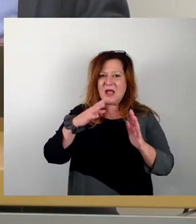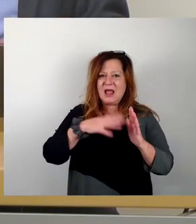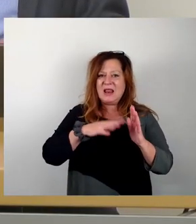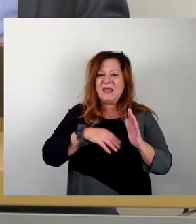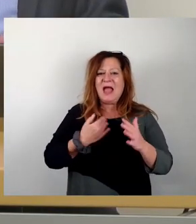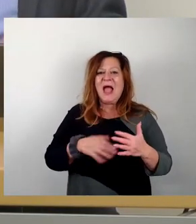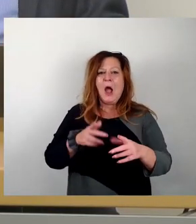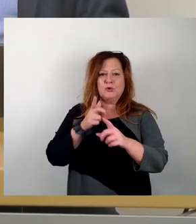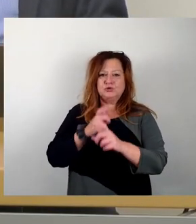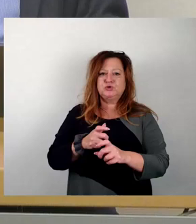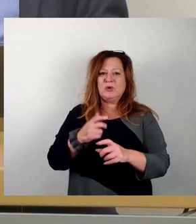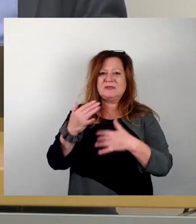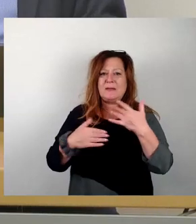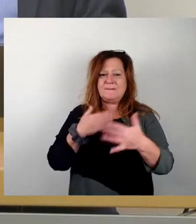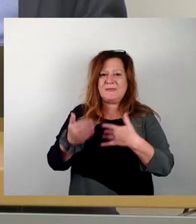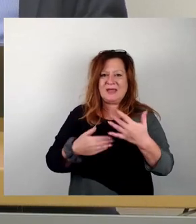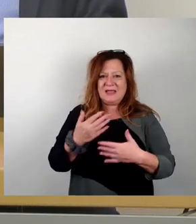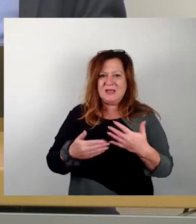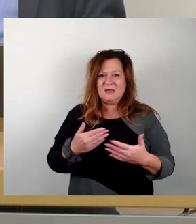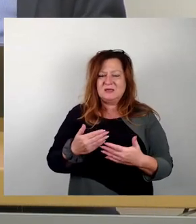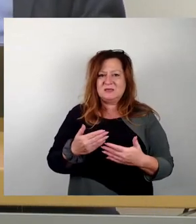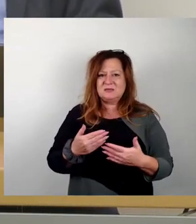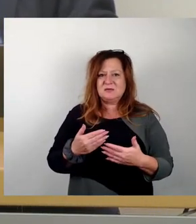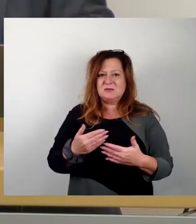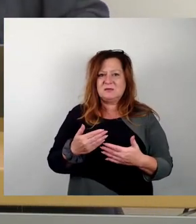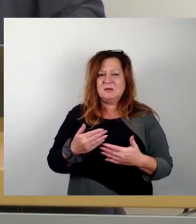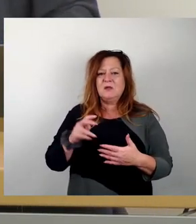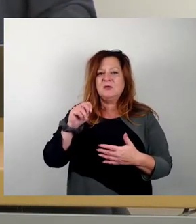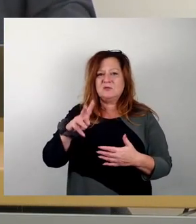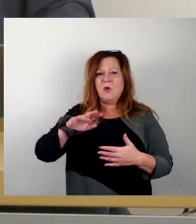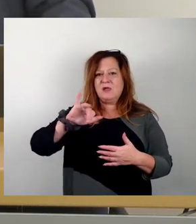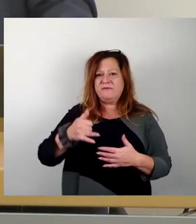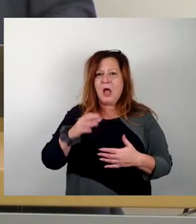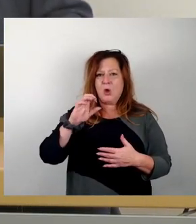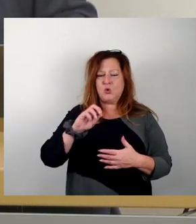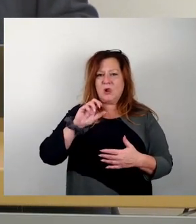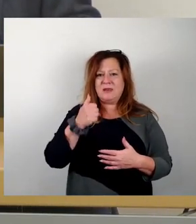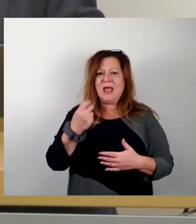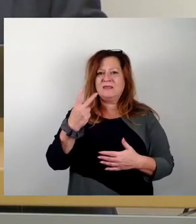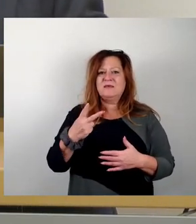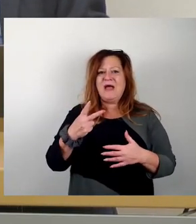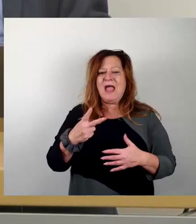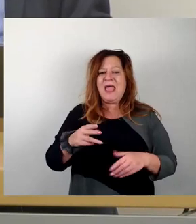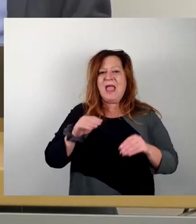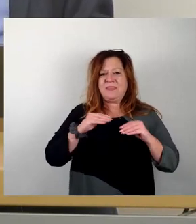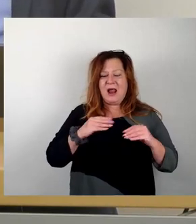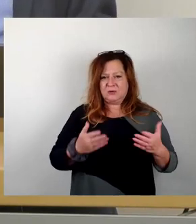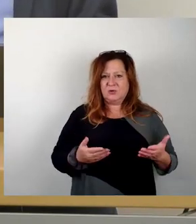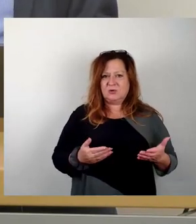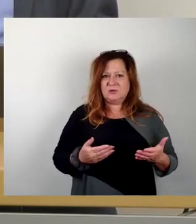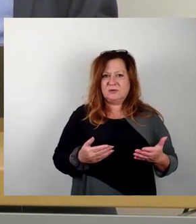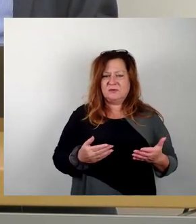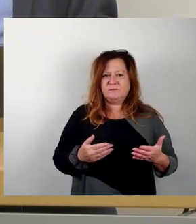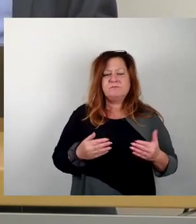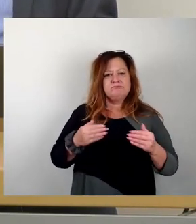Federführende war zwölf, ja, null, nein, zwei Enthaltungen. Machen wir weiter, Agnes Scharnetzki, dann Johannes Lichty, dann